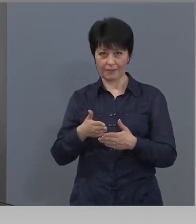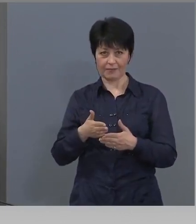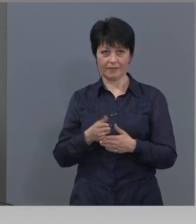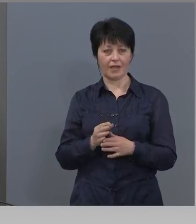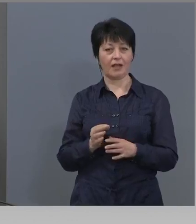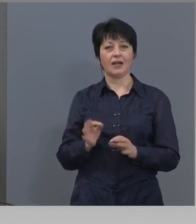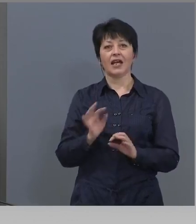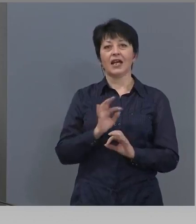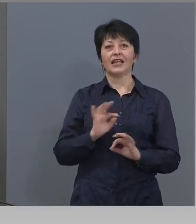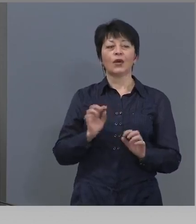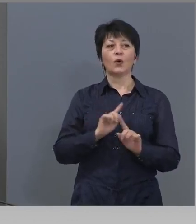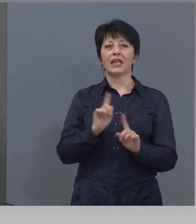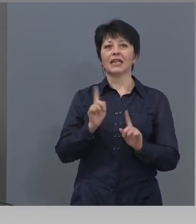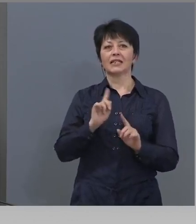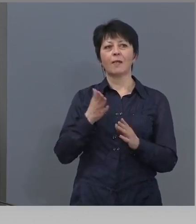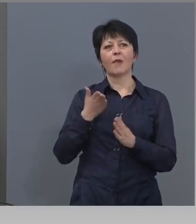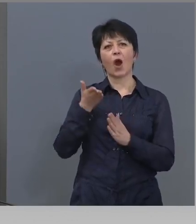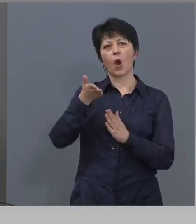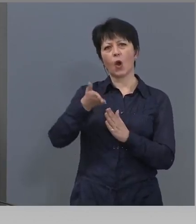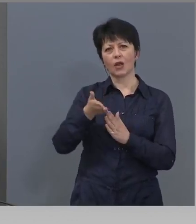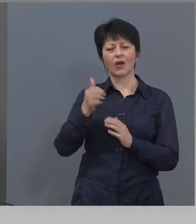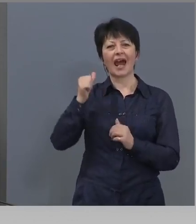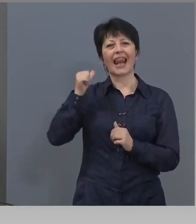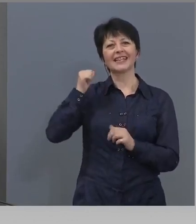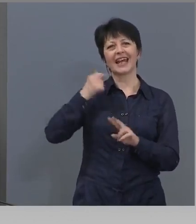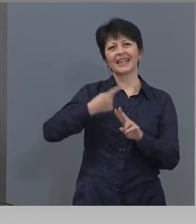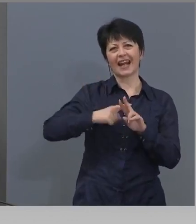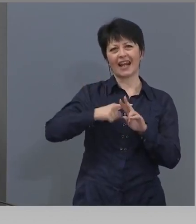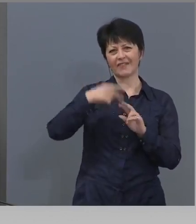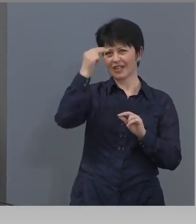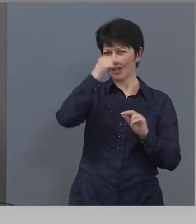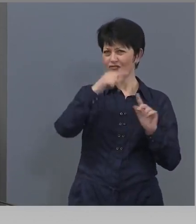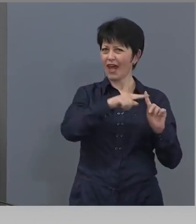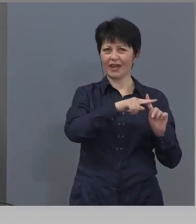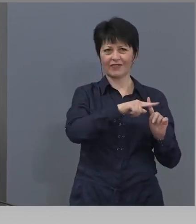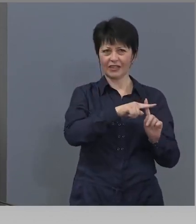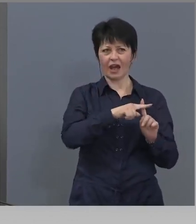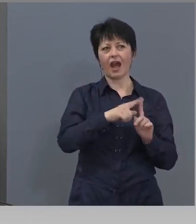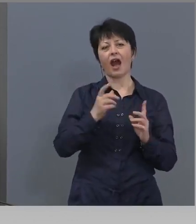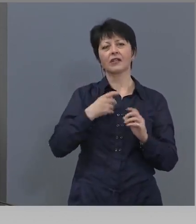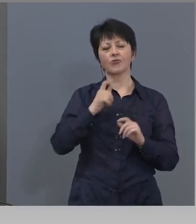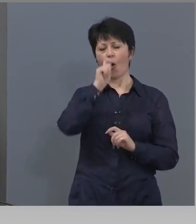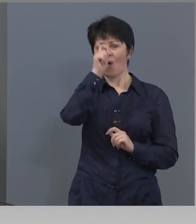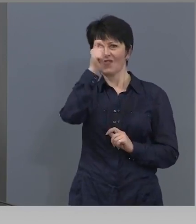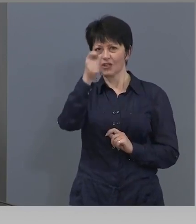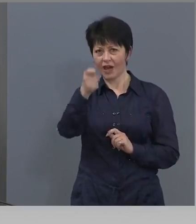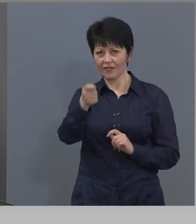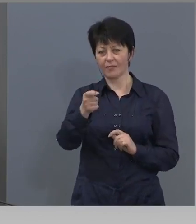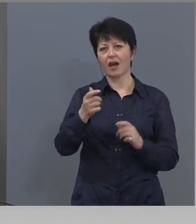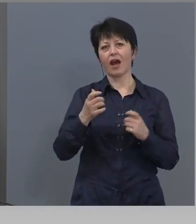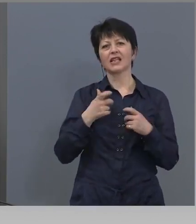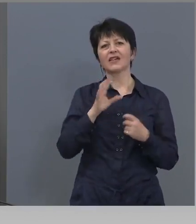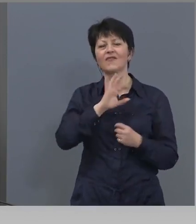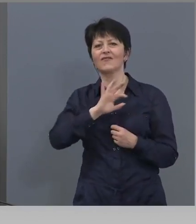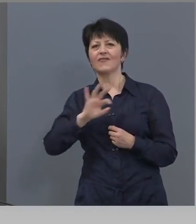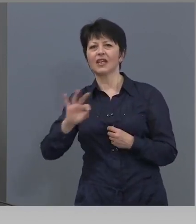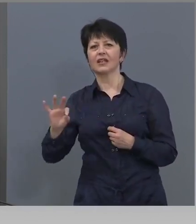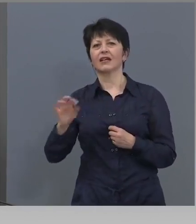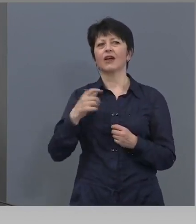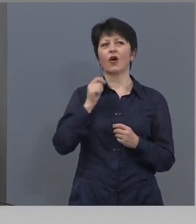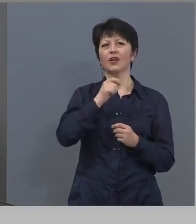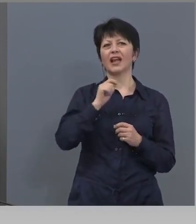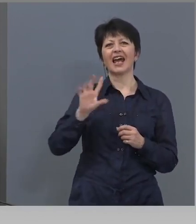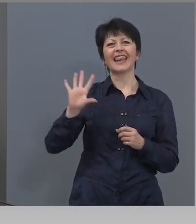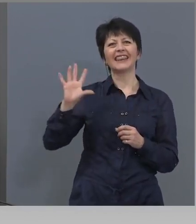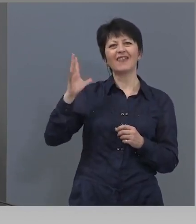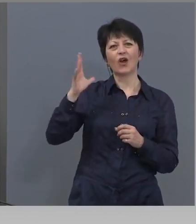Никой не съм ходил в Александър Невски, не че не почитам църквата, но винаги съм считал и съм си ходил в Клисурския манастир, Дивотинския